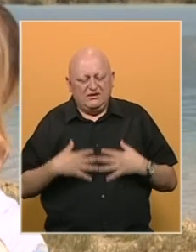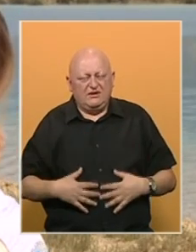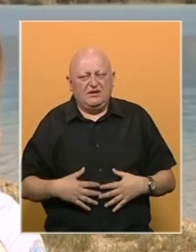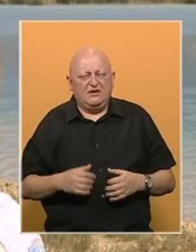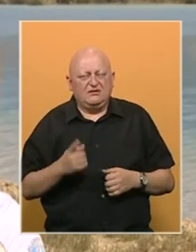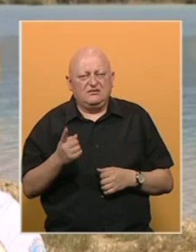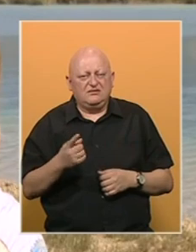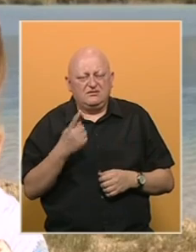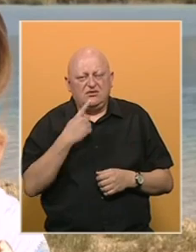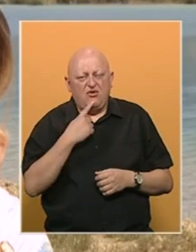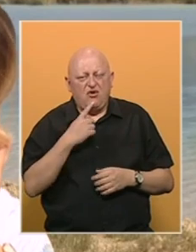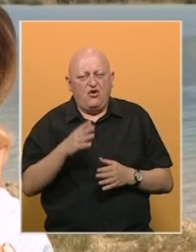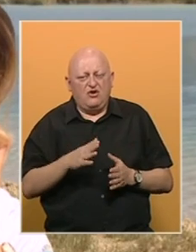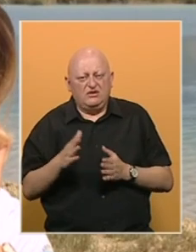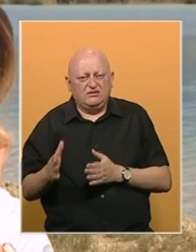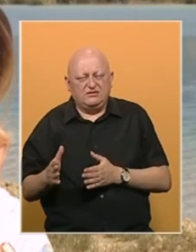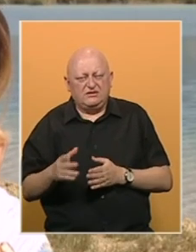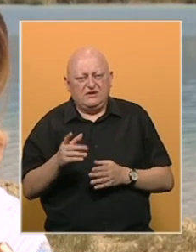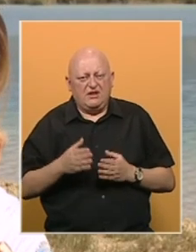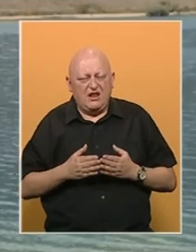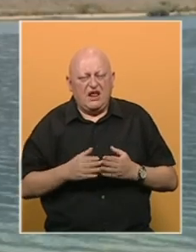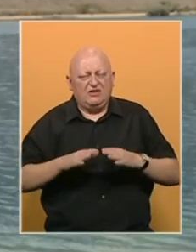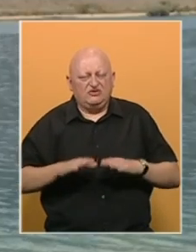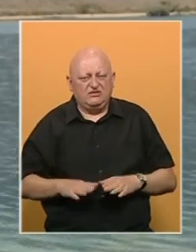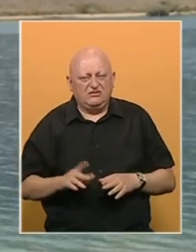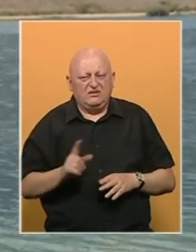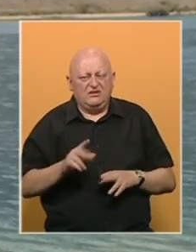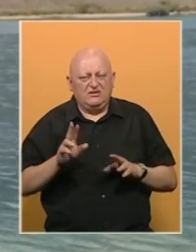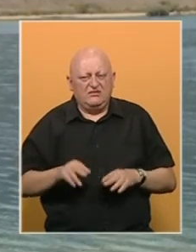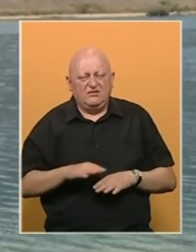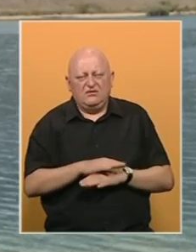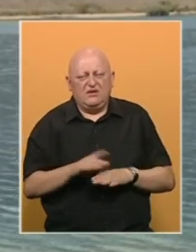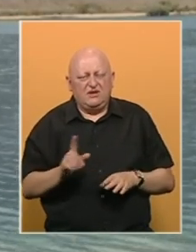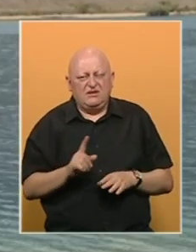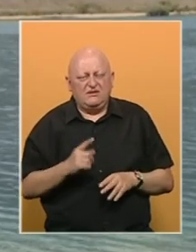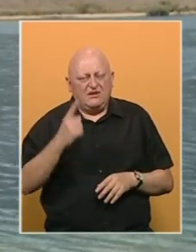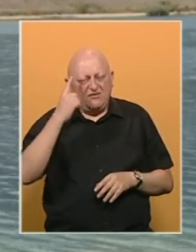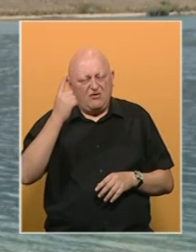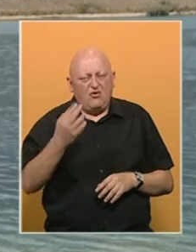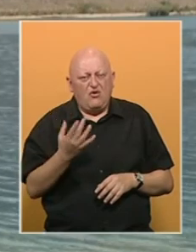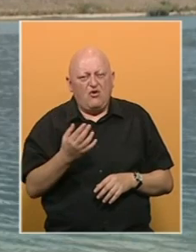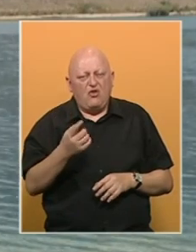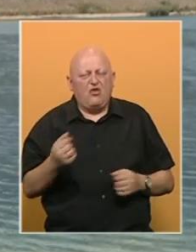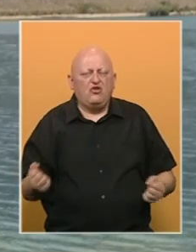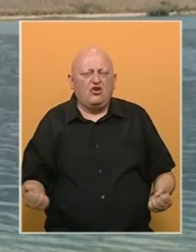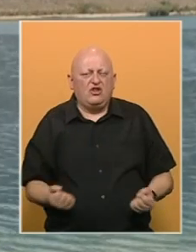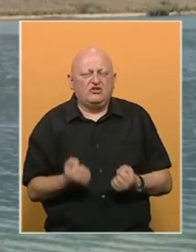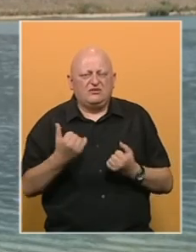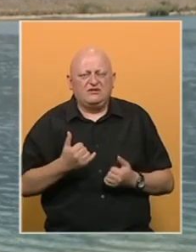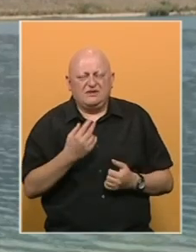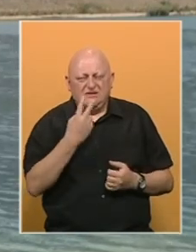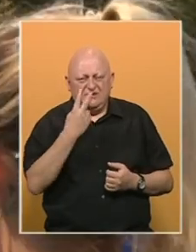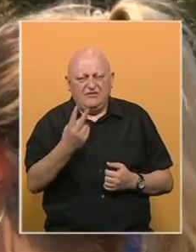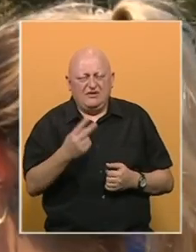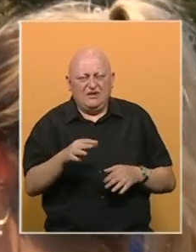ovisnosti na kojoj strani lađe sjedite. Nisam imala apsolutno nikakve ideje koliko je to teško, tek sam sada to